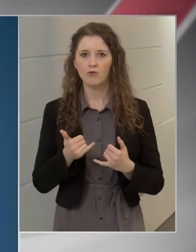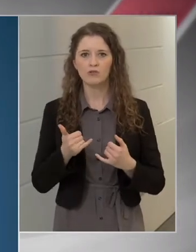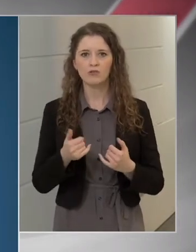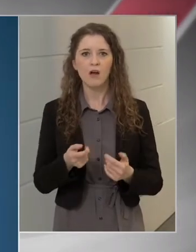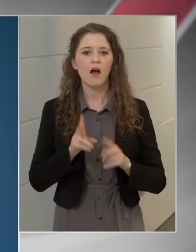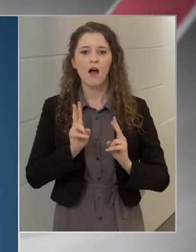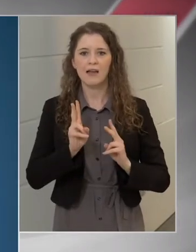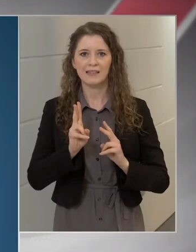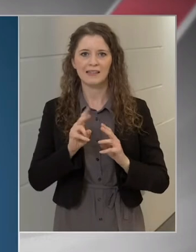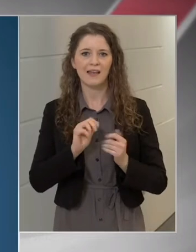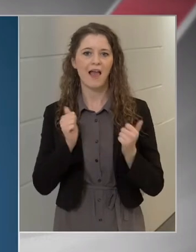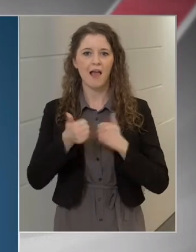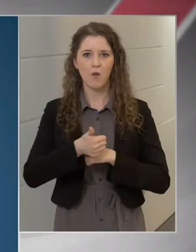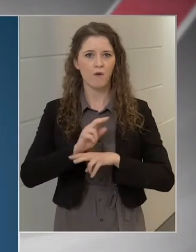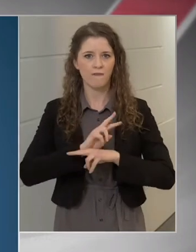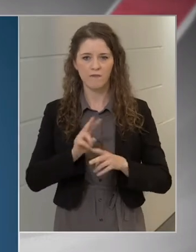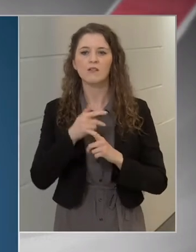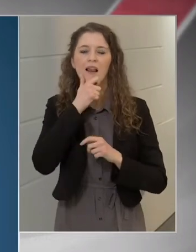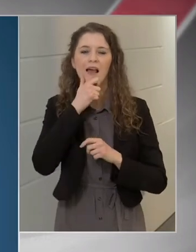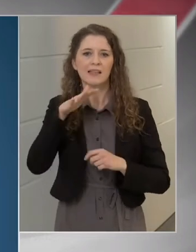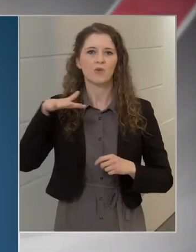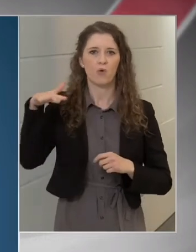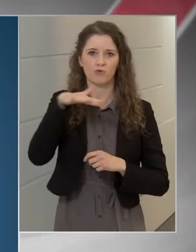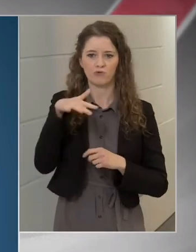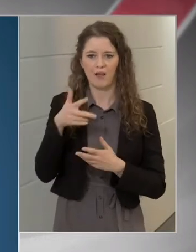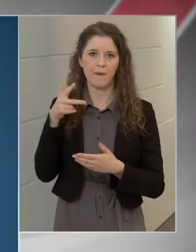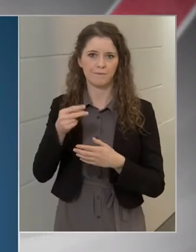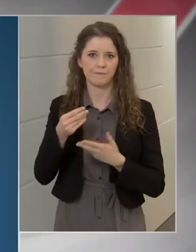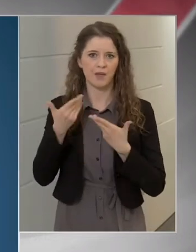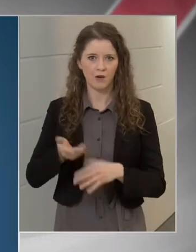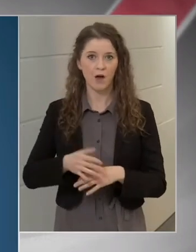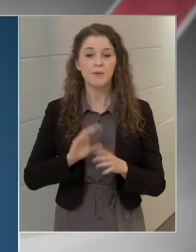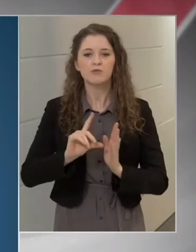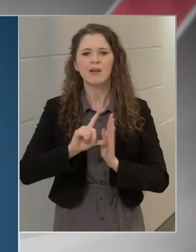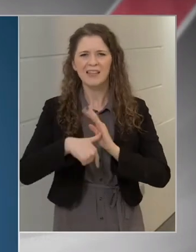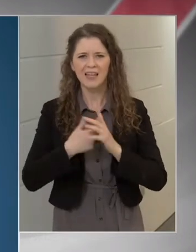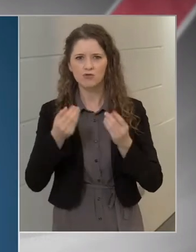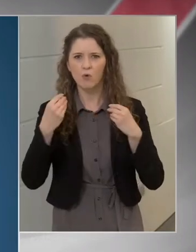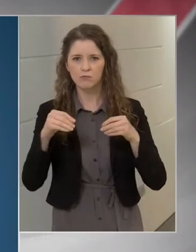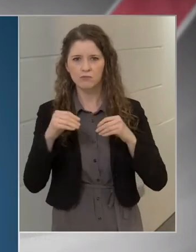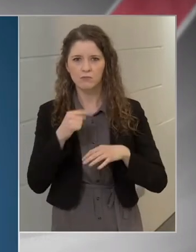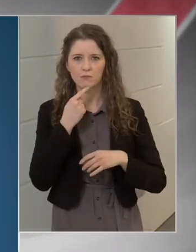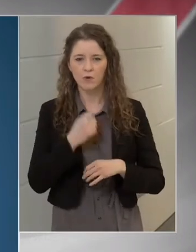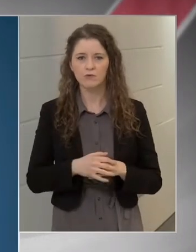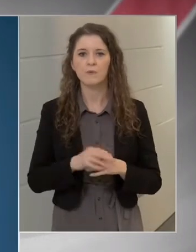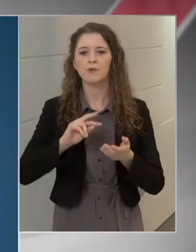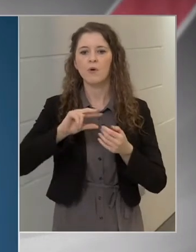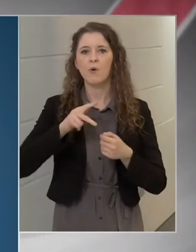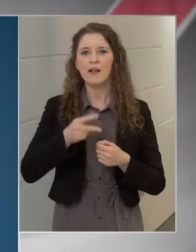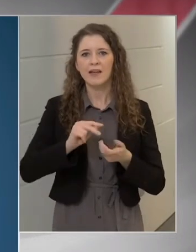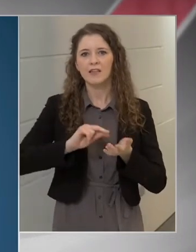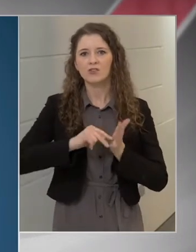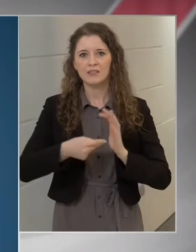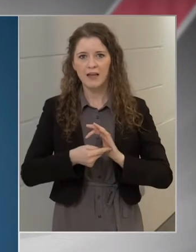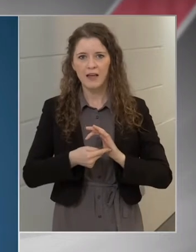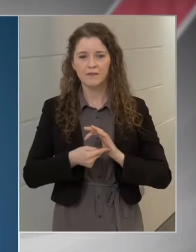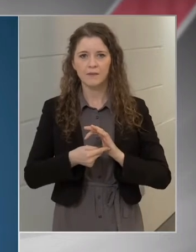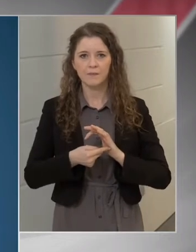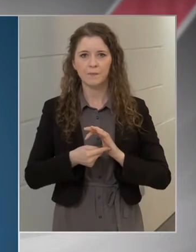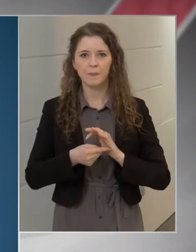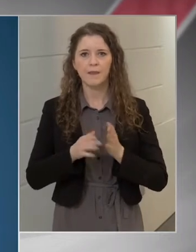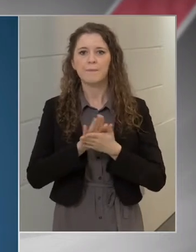csoport az a legidősebbek oltása, és a későbbiekben ismertetni fogom, hogy az oltási terv az milyen